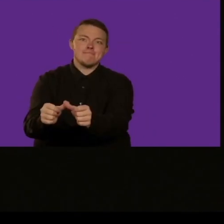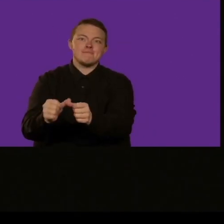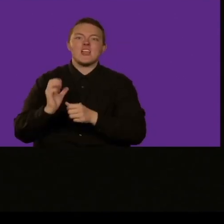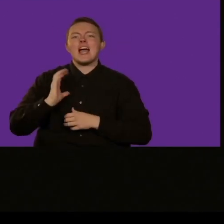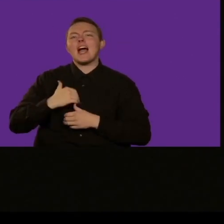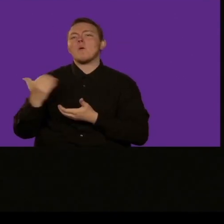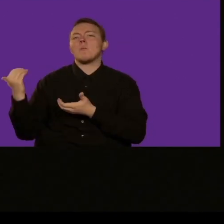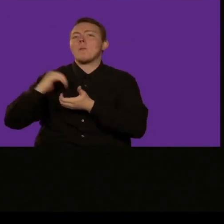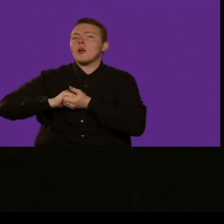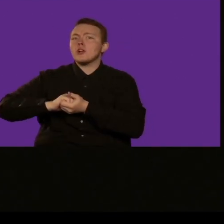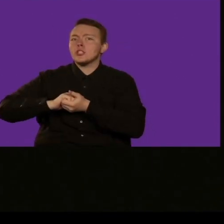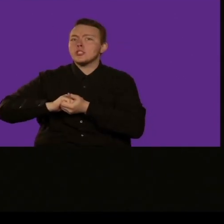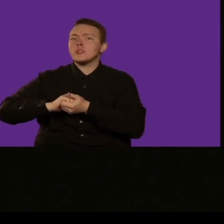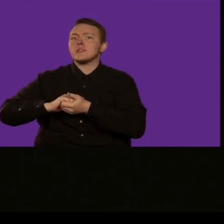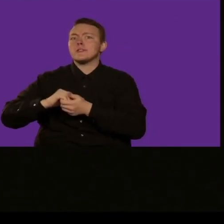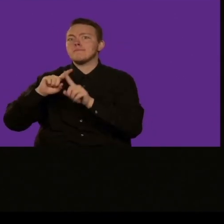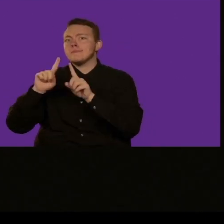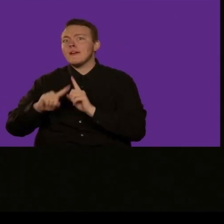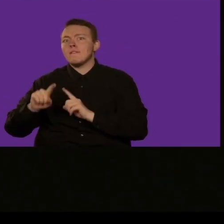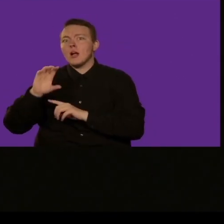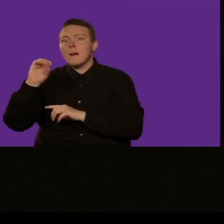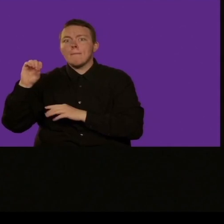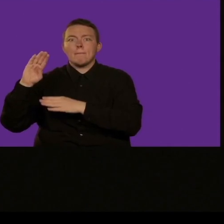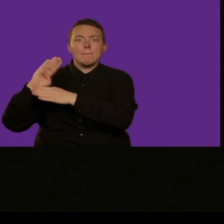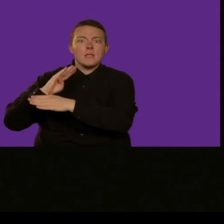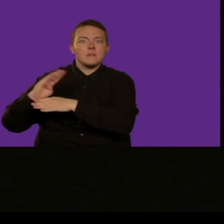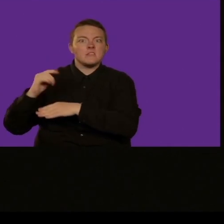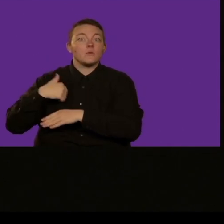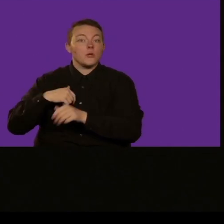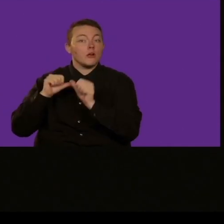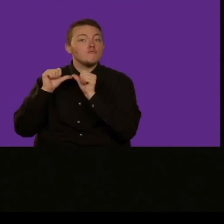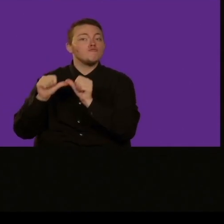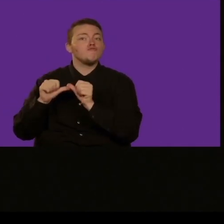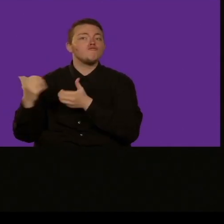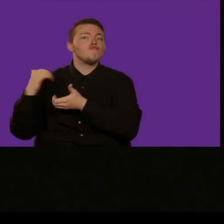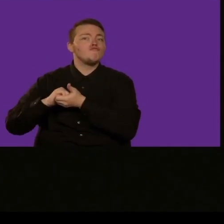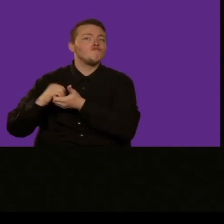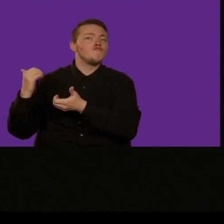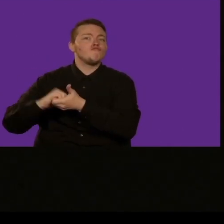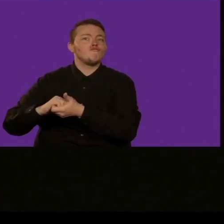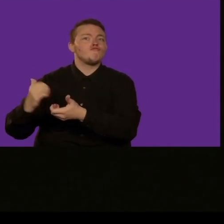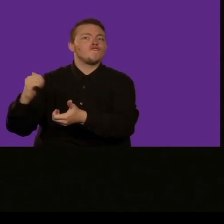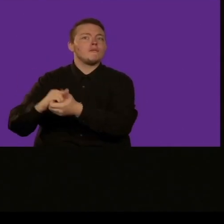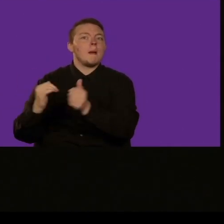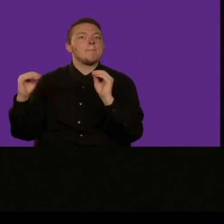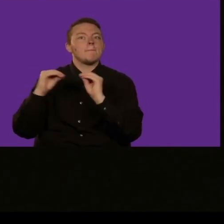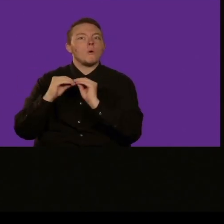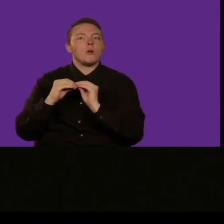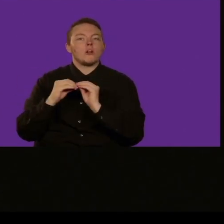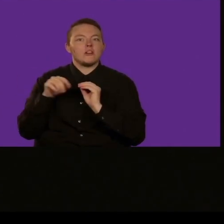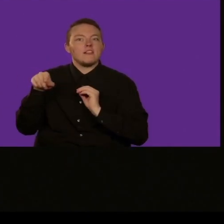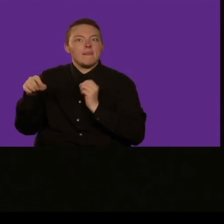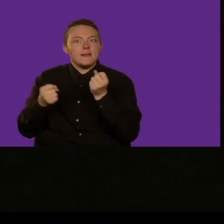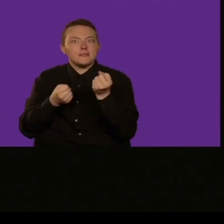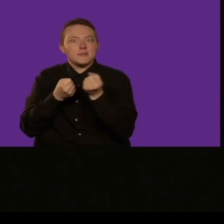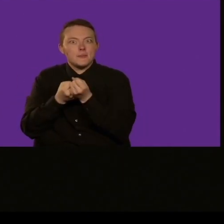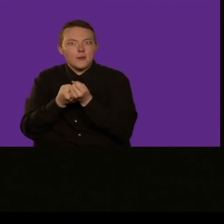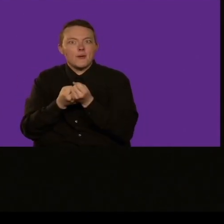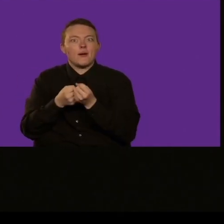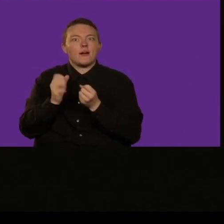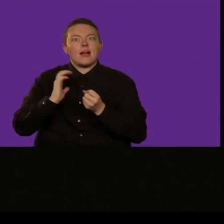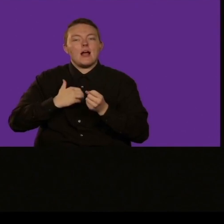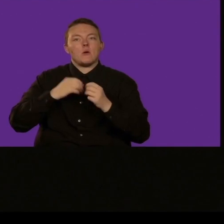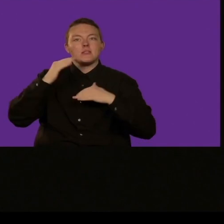Il futuro di questa fondazione è enorme, grande, e ci aiuteremo nei nostri rapporti. Grazie